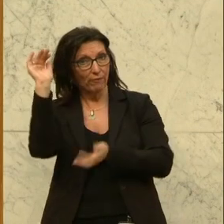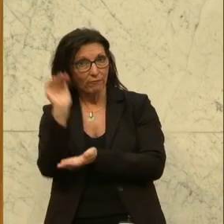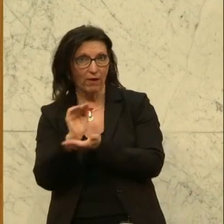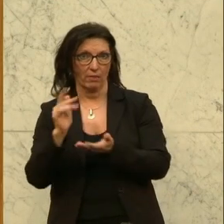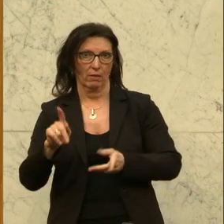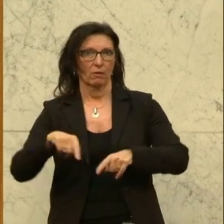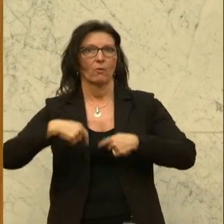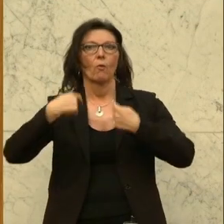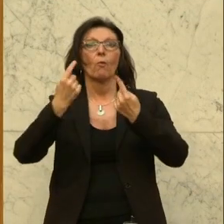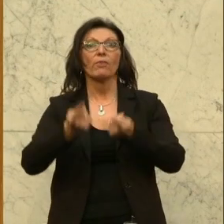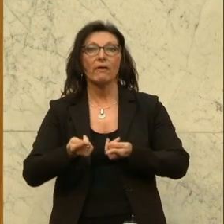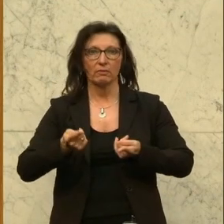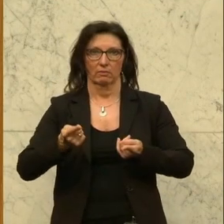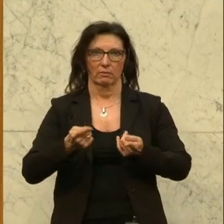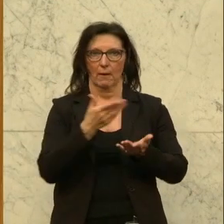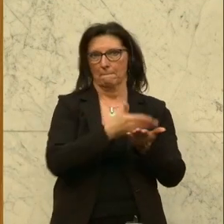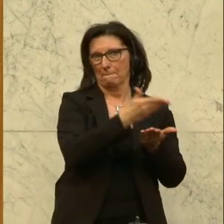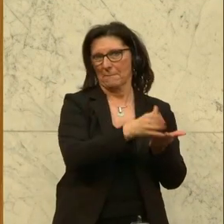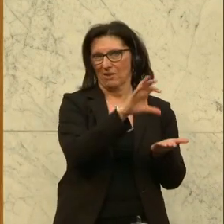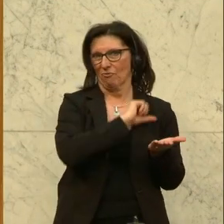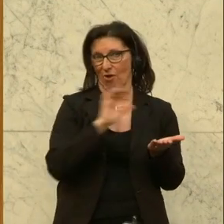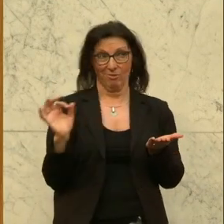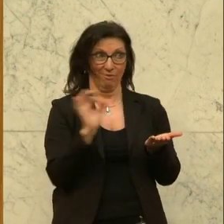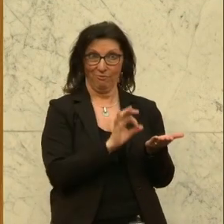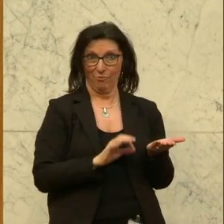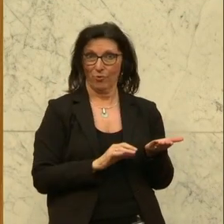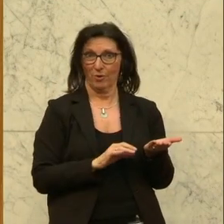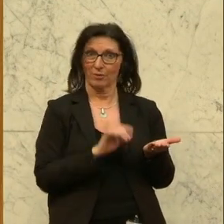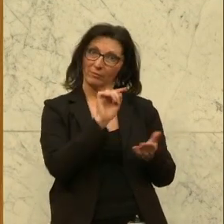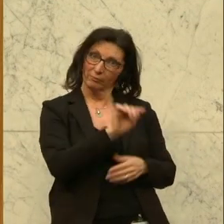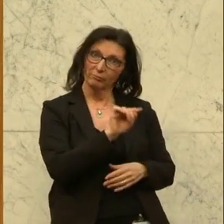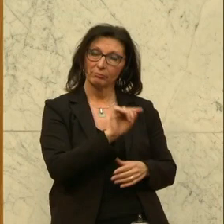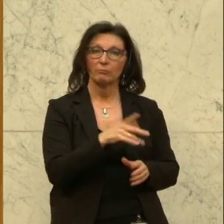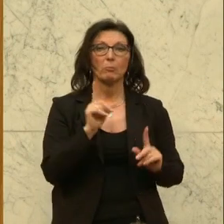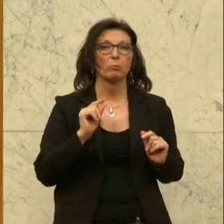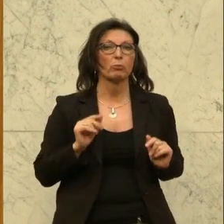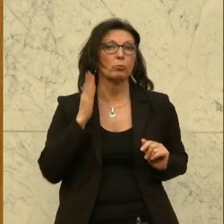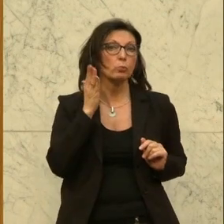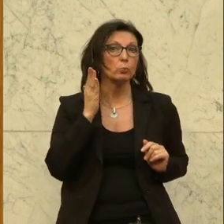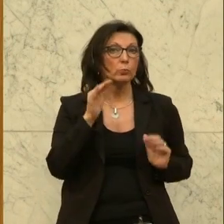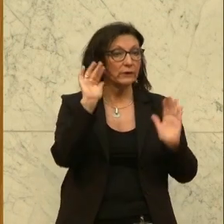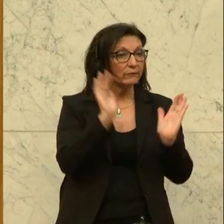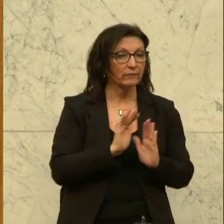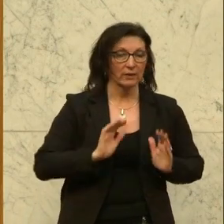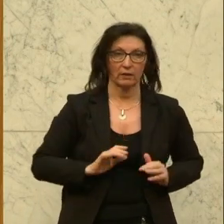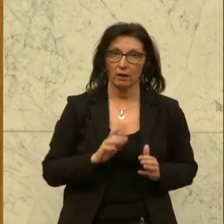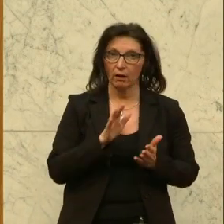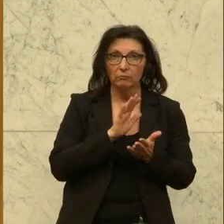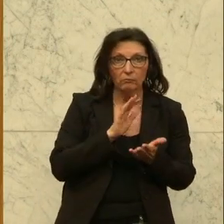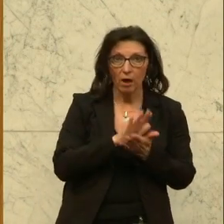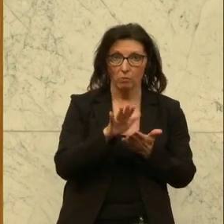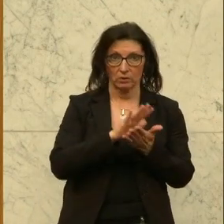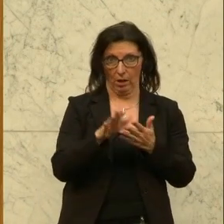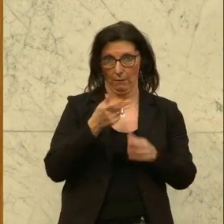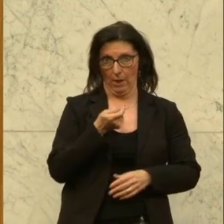dann wiederum in einem nächsten Schritt auch den Mieterinnen und Mietern zugute kommt, die dann geringere Kosten für